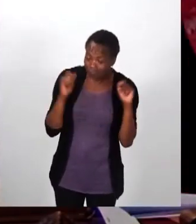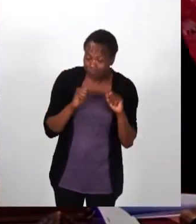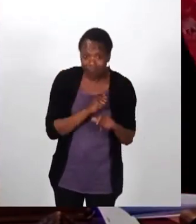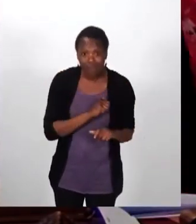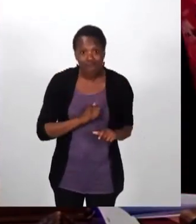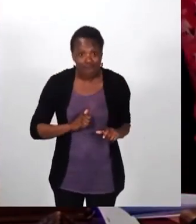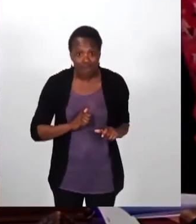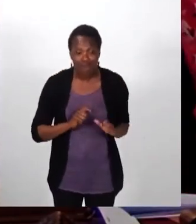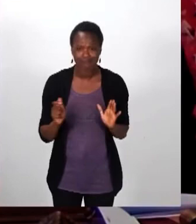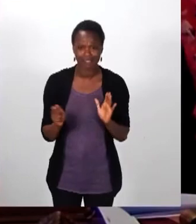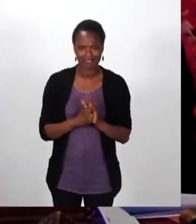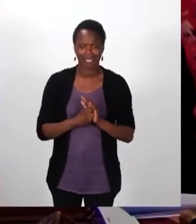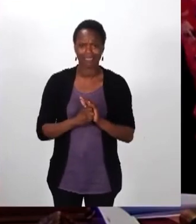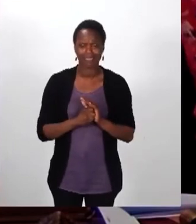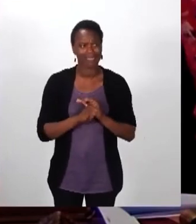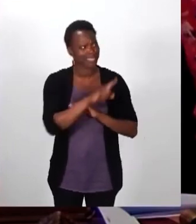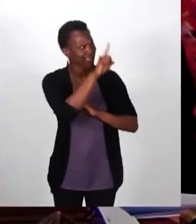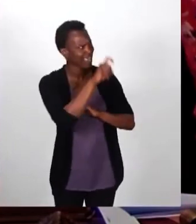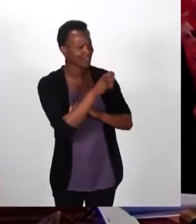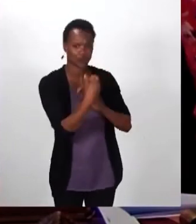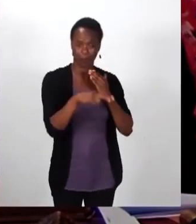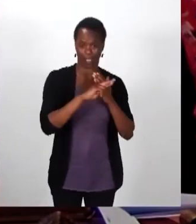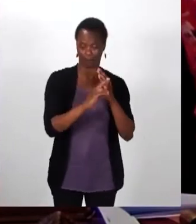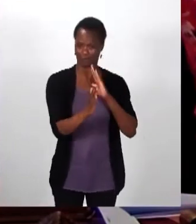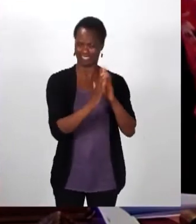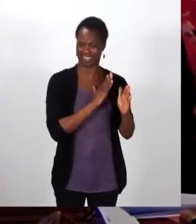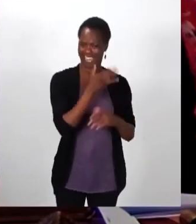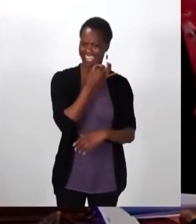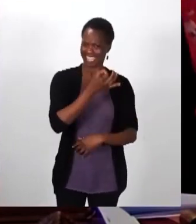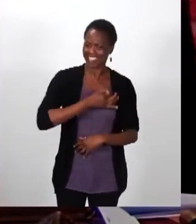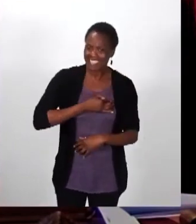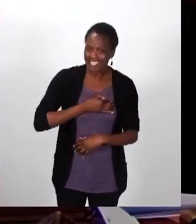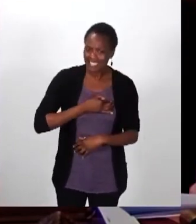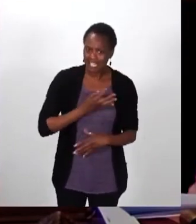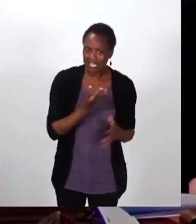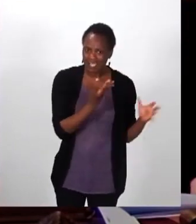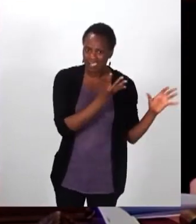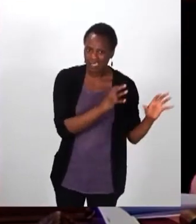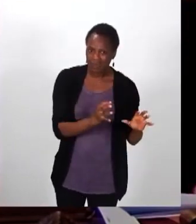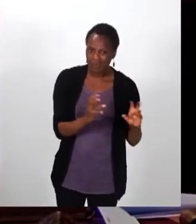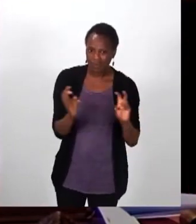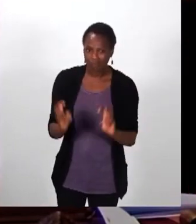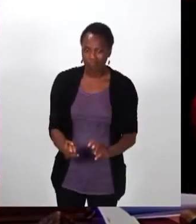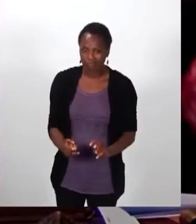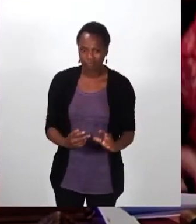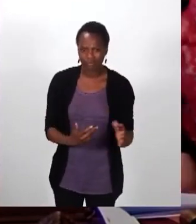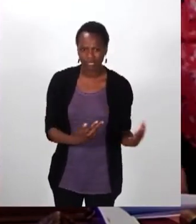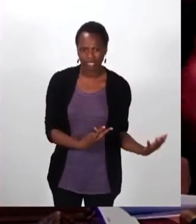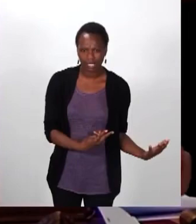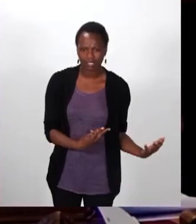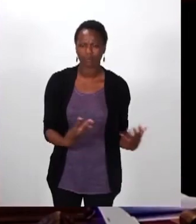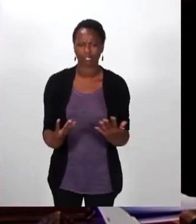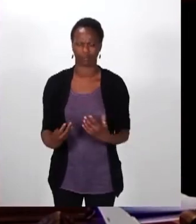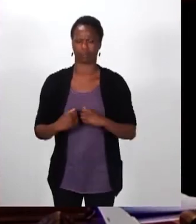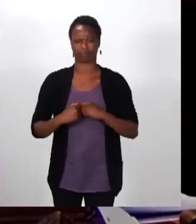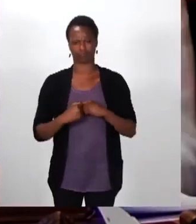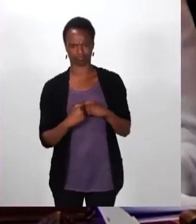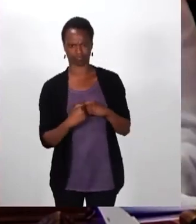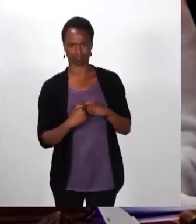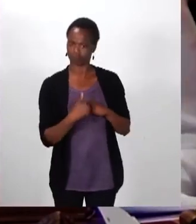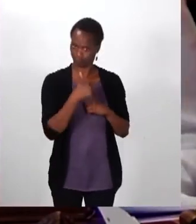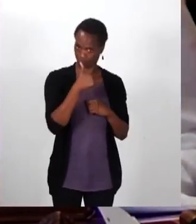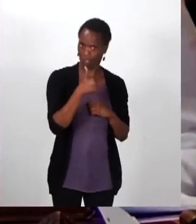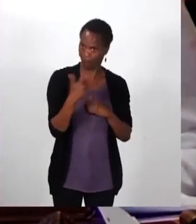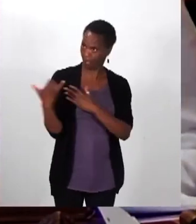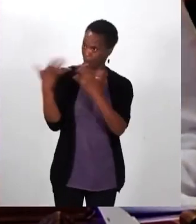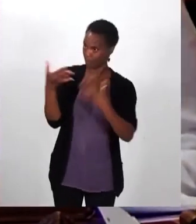votre première réponse, M. Pfeffer, de passer de 900 à 89. Vous nous expliquez, en tout cas, c'est vous qui donnez